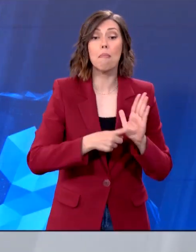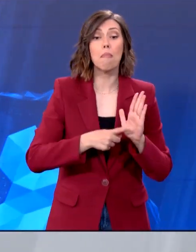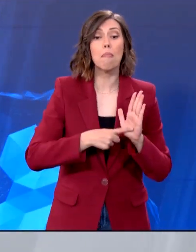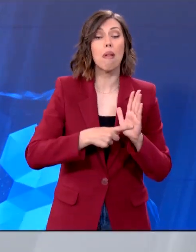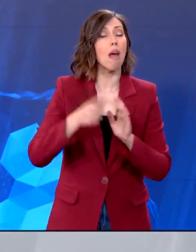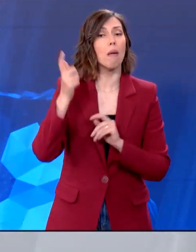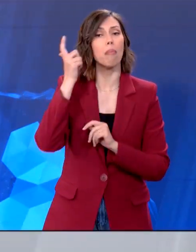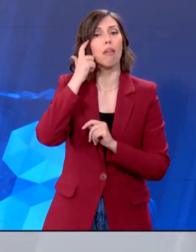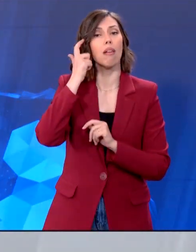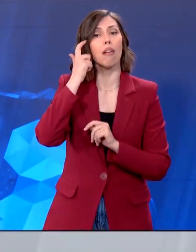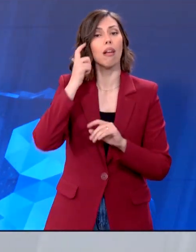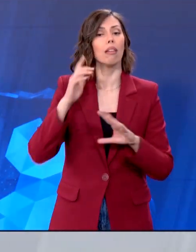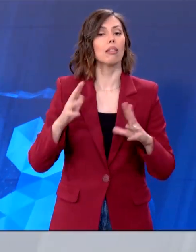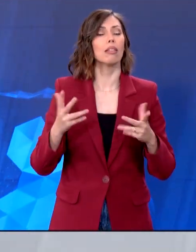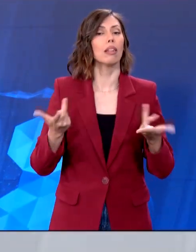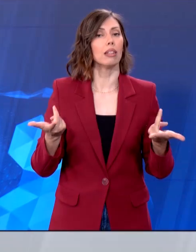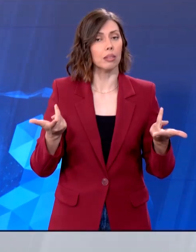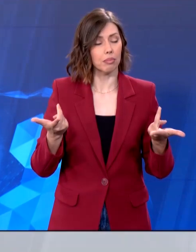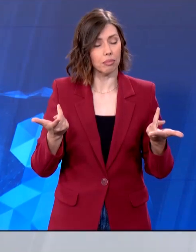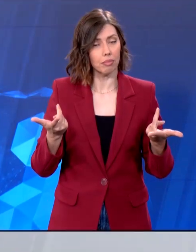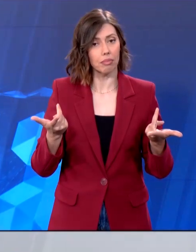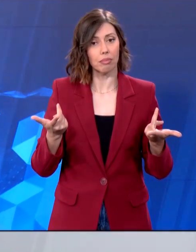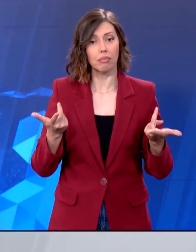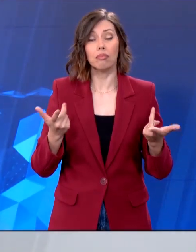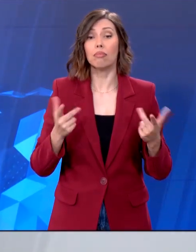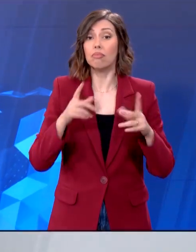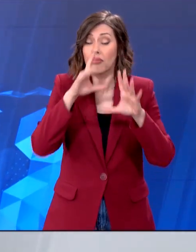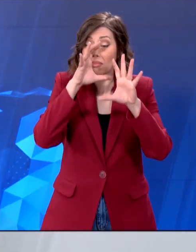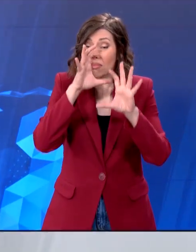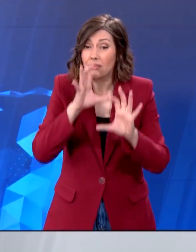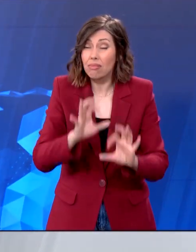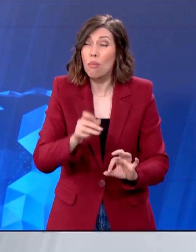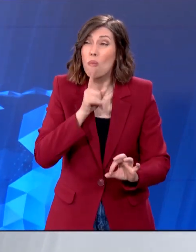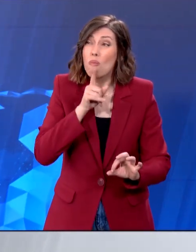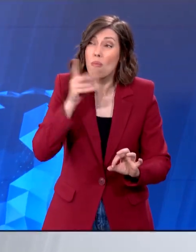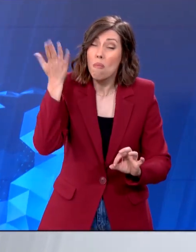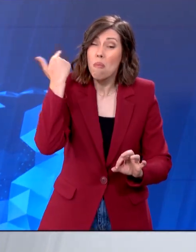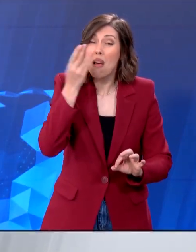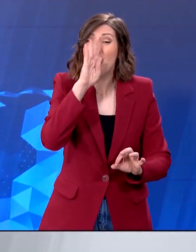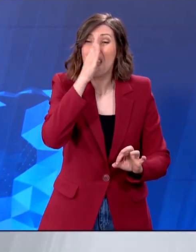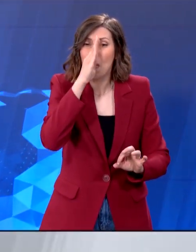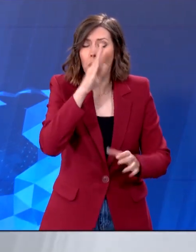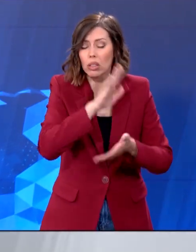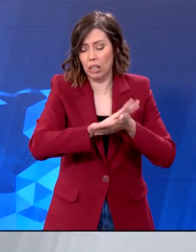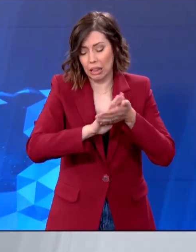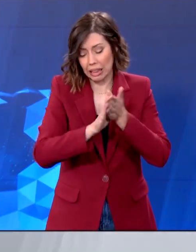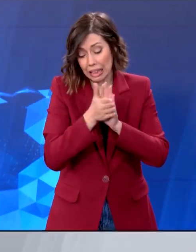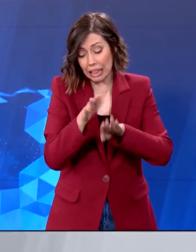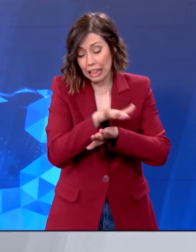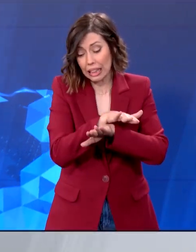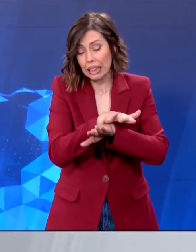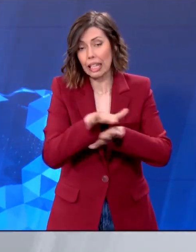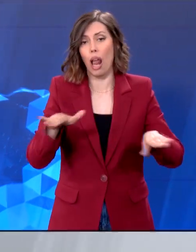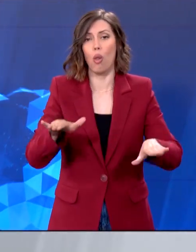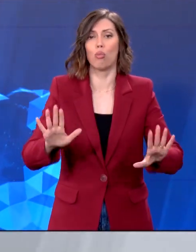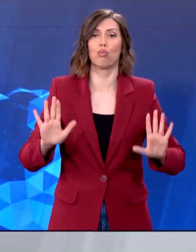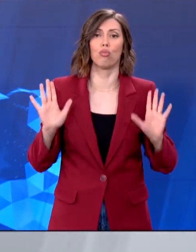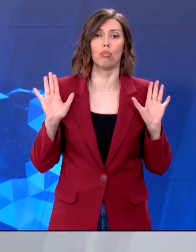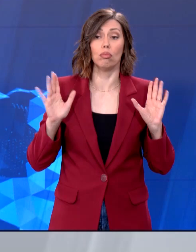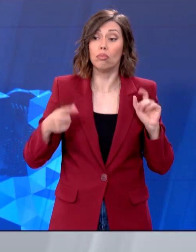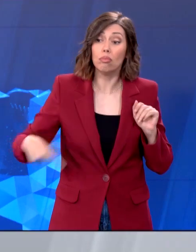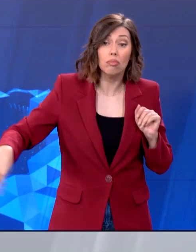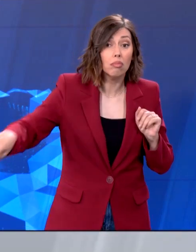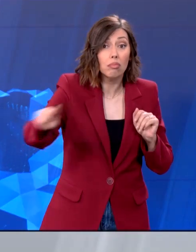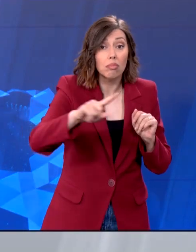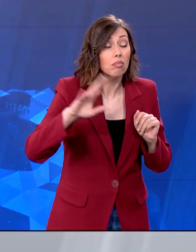Πρέπει να γίνει κατανοητό ότι η εποχή της υποκρισίας έλαβε τέλος. Έλαβε τέλος. Και ακούστε